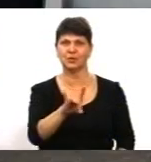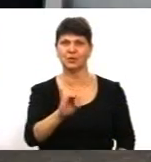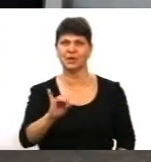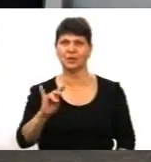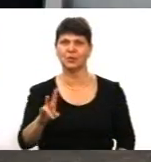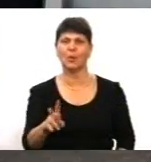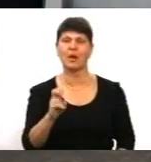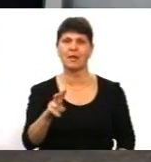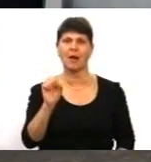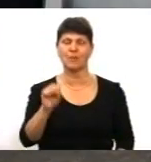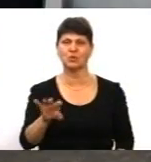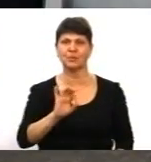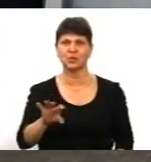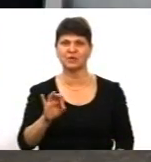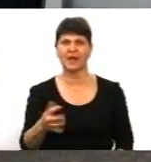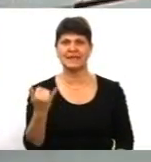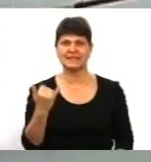сьогоднішні результати?